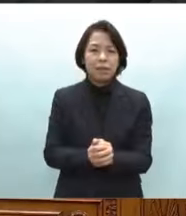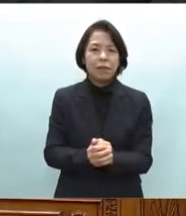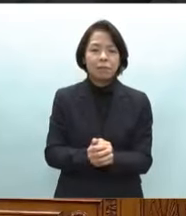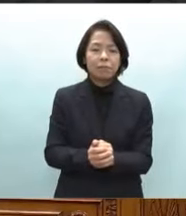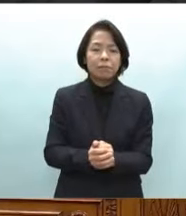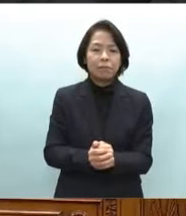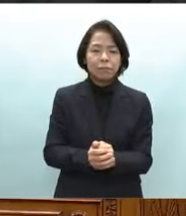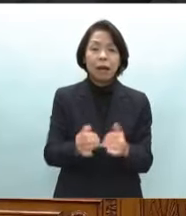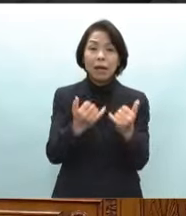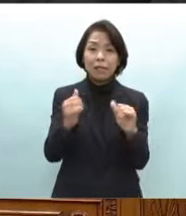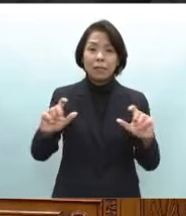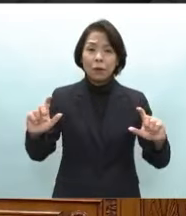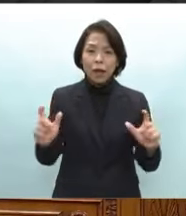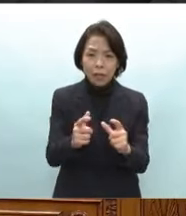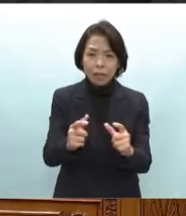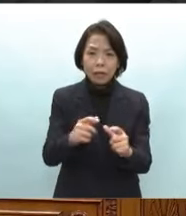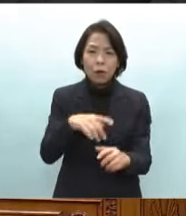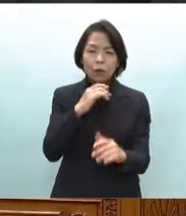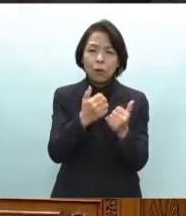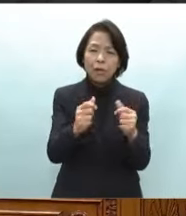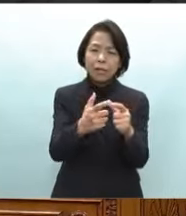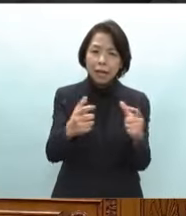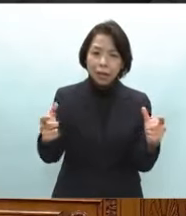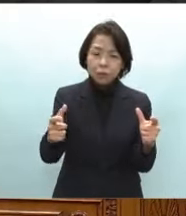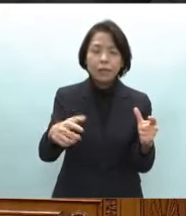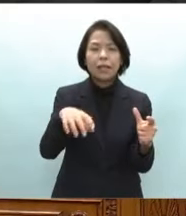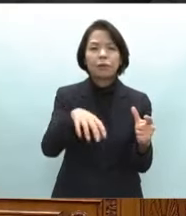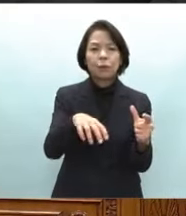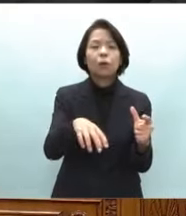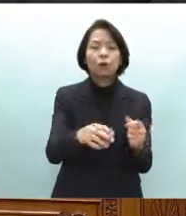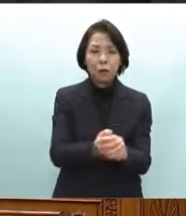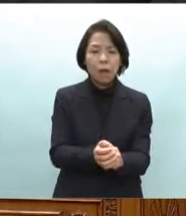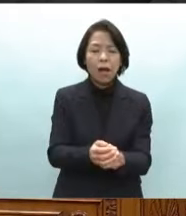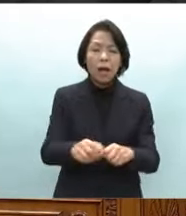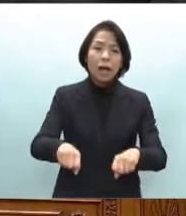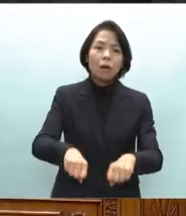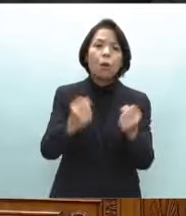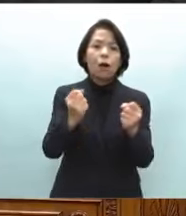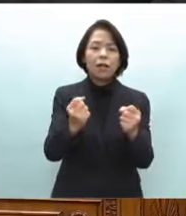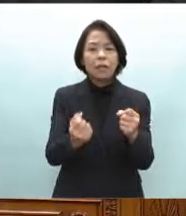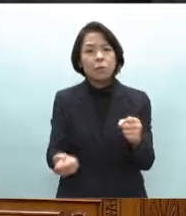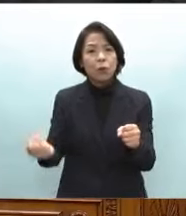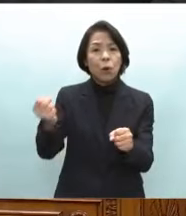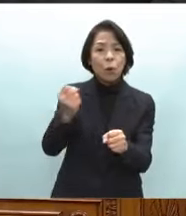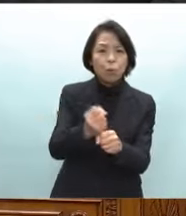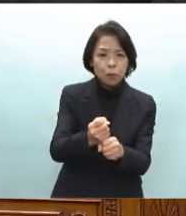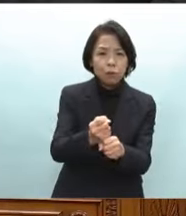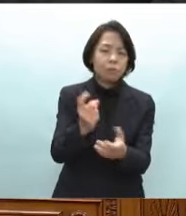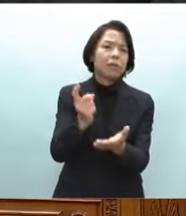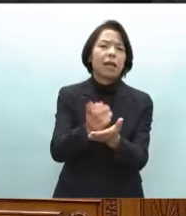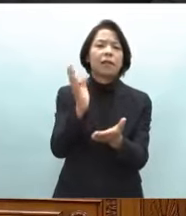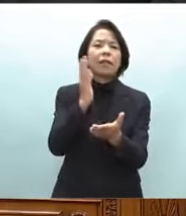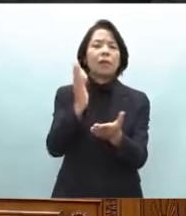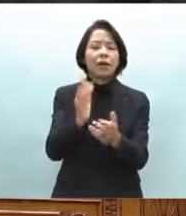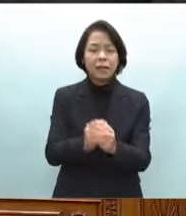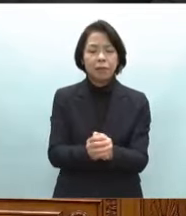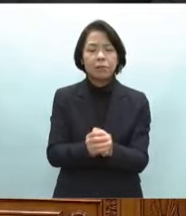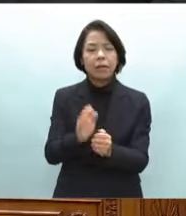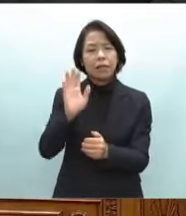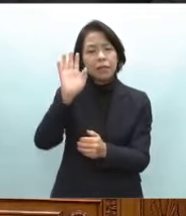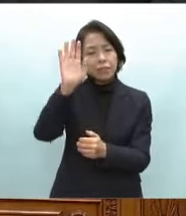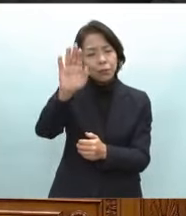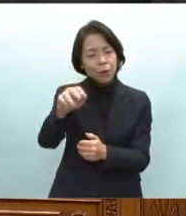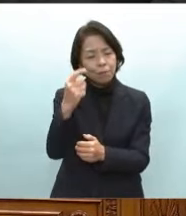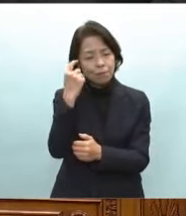や高齢化に悩む野党においては単に壊れたものを元に戻す復旧ではなく将来にわた